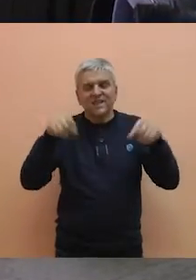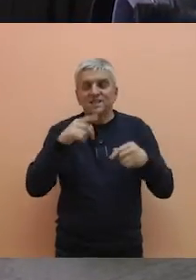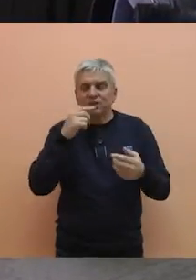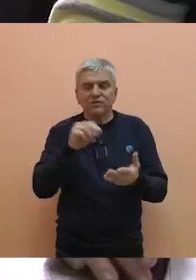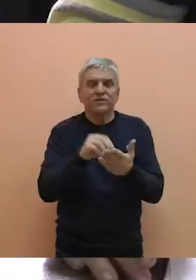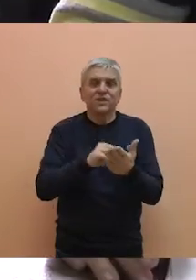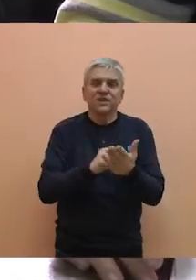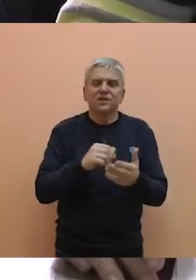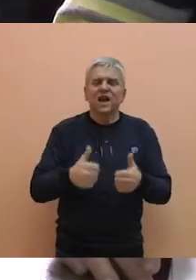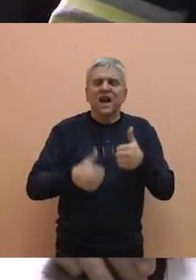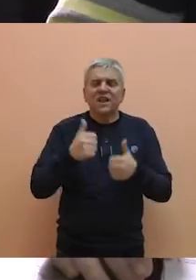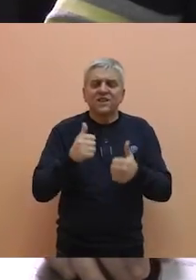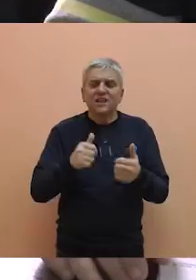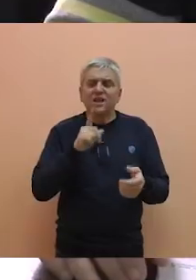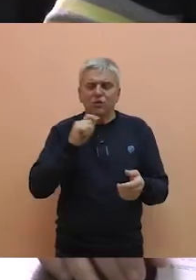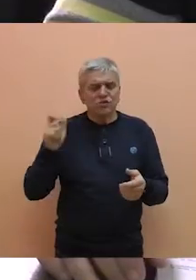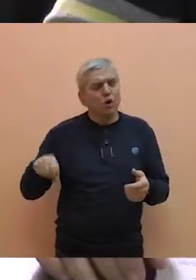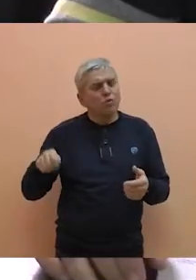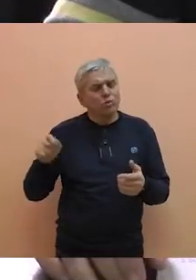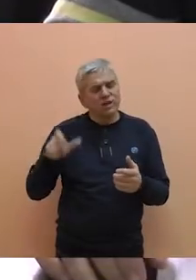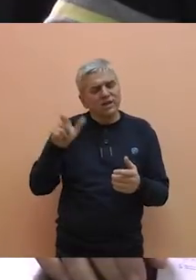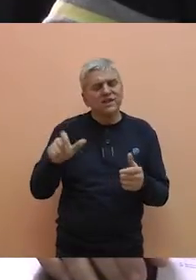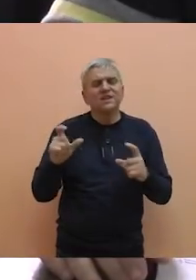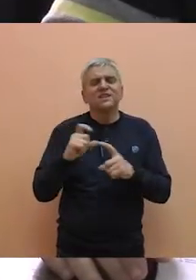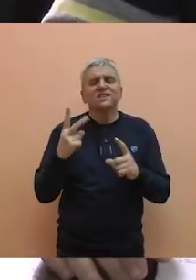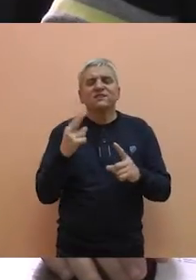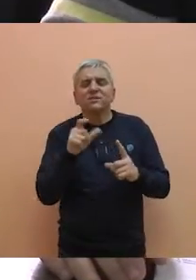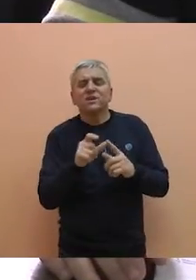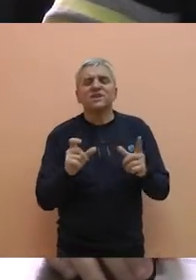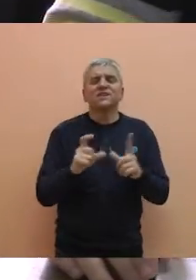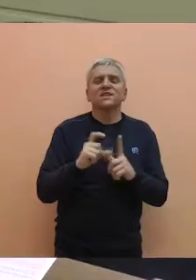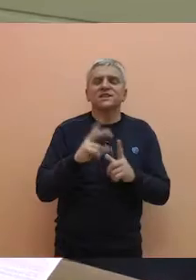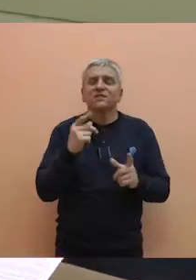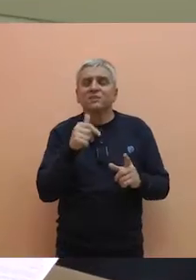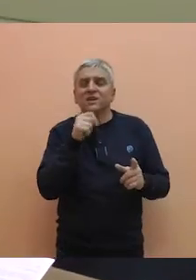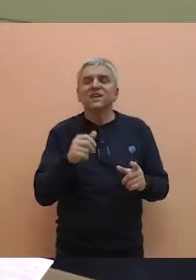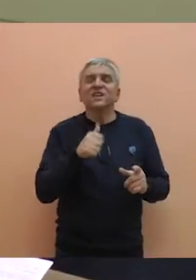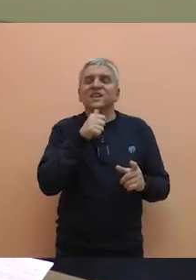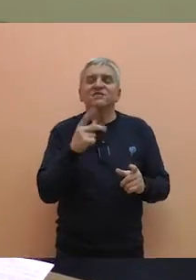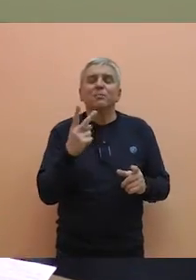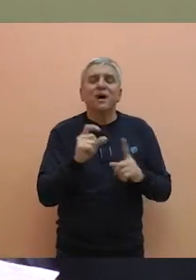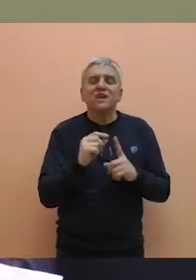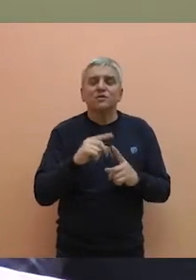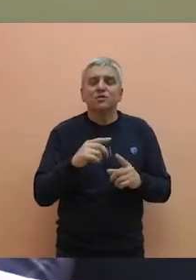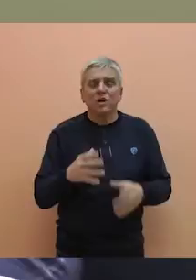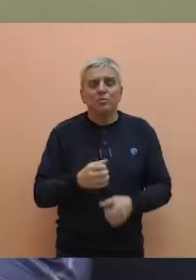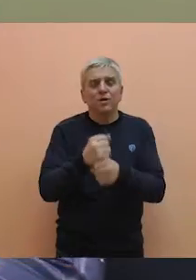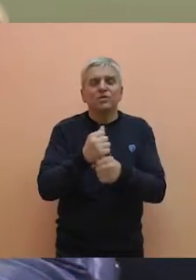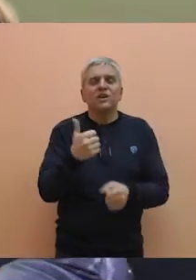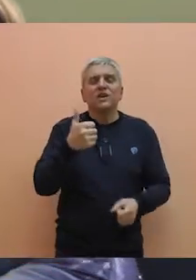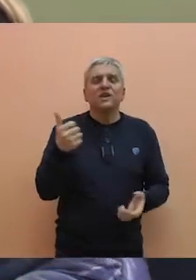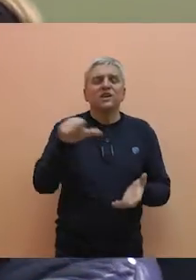verifikovana. Listu sa kandidatima za odbornike koalicije SVMDSV i Samoja Ištan Pastor podržalo je